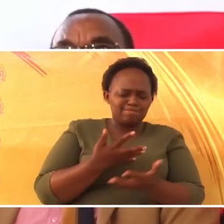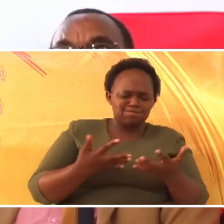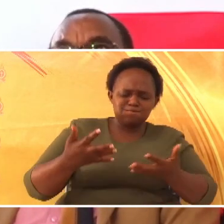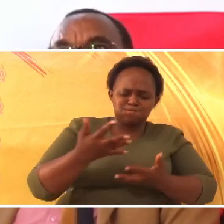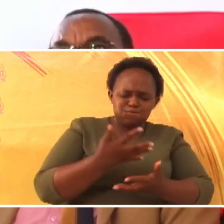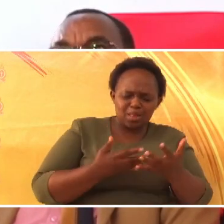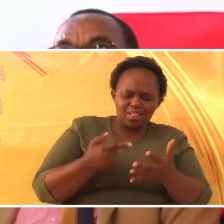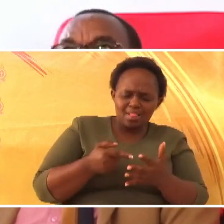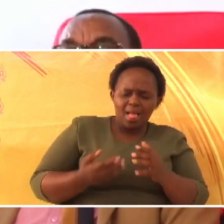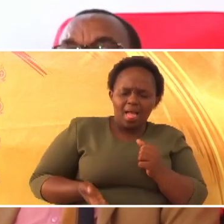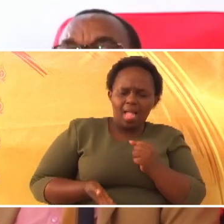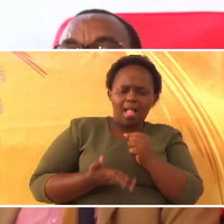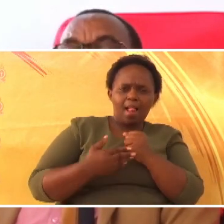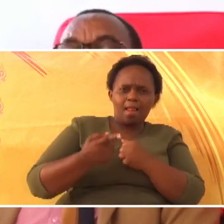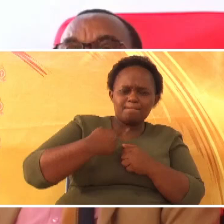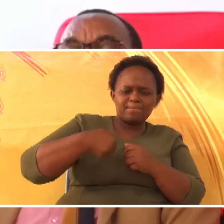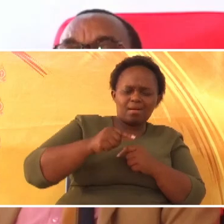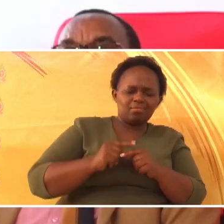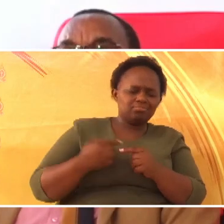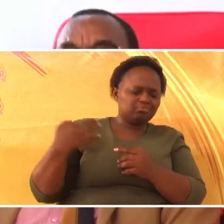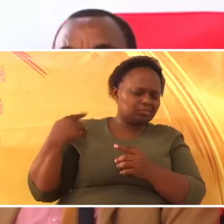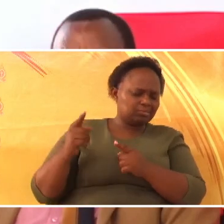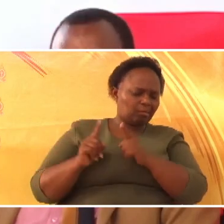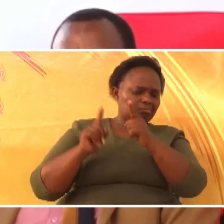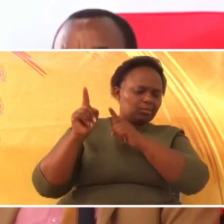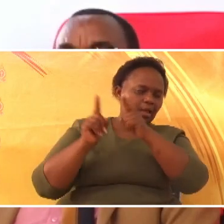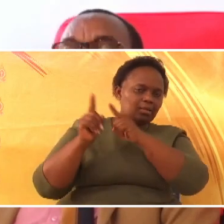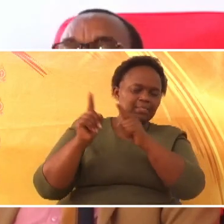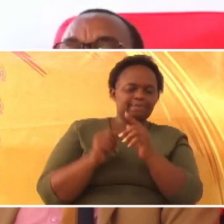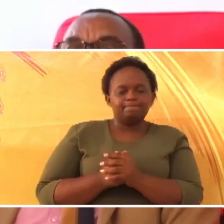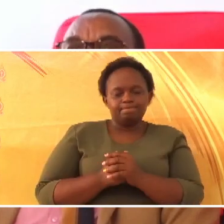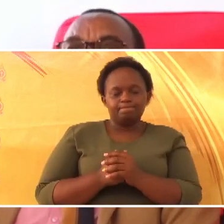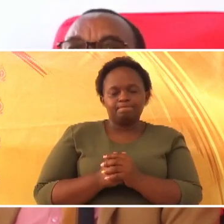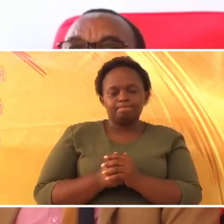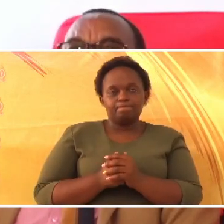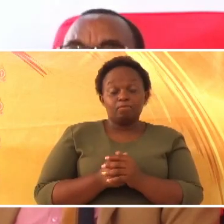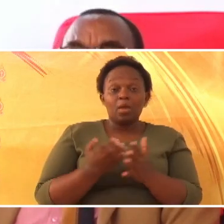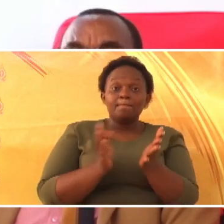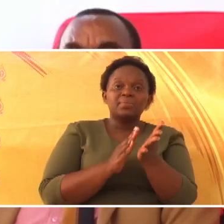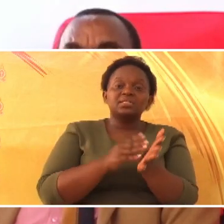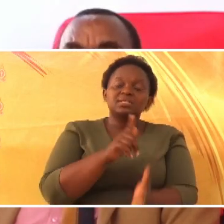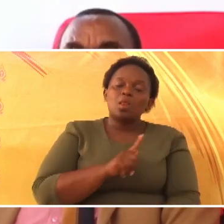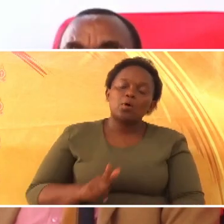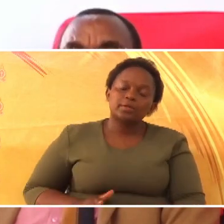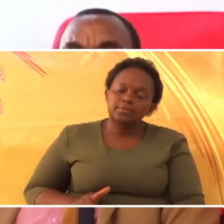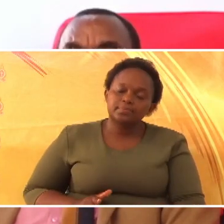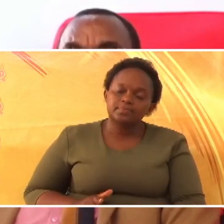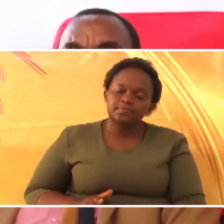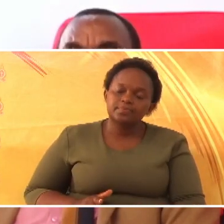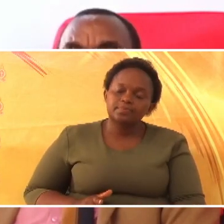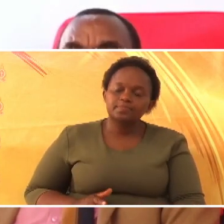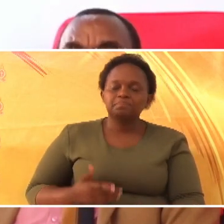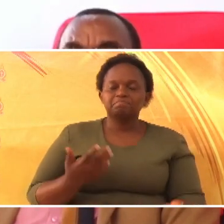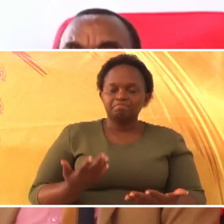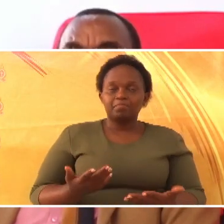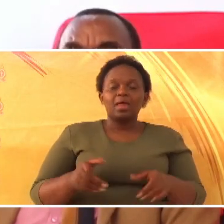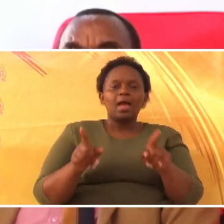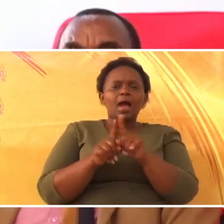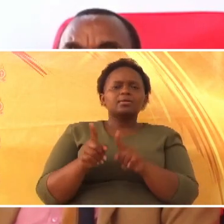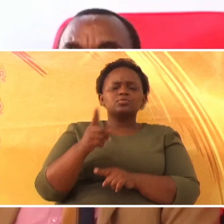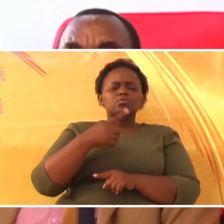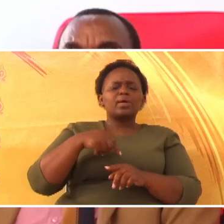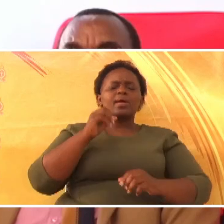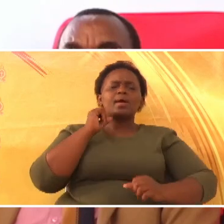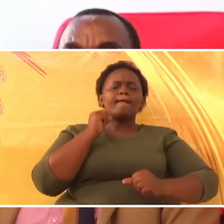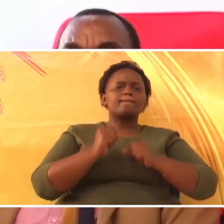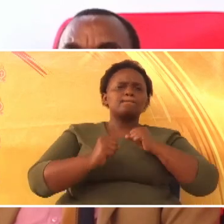kuenda safari hii. Bwana sifiwe. Bwana sifiwe. Kwa hivyo, tunapokimbia.